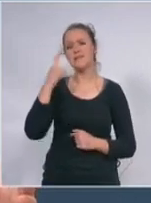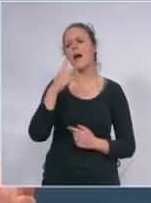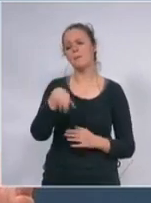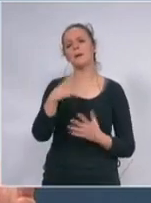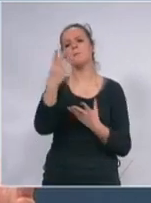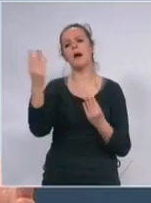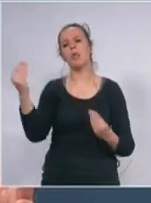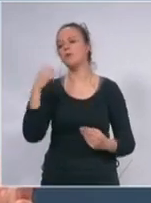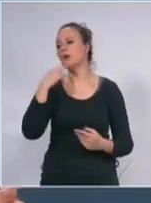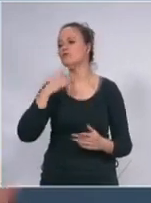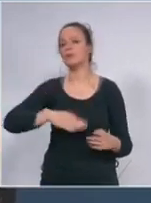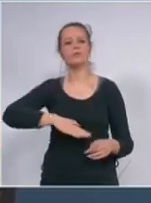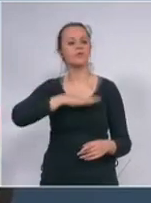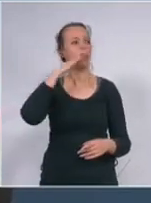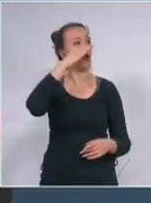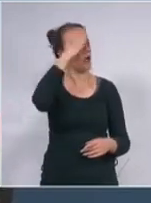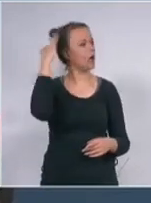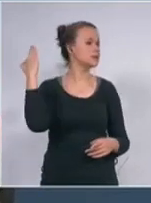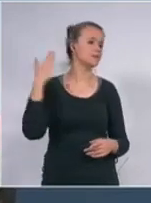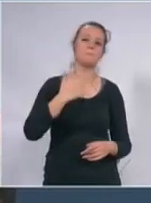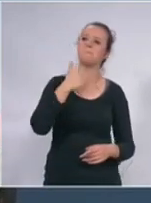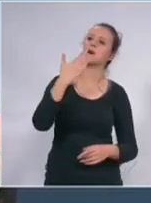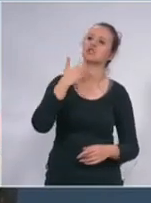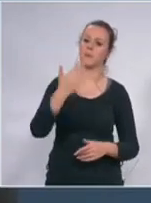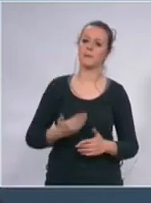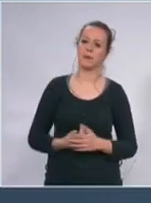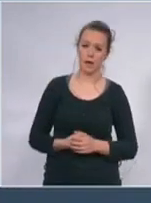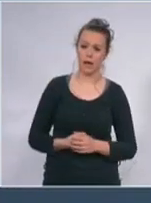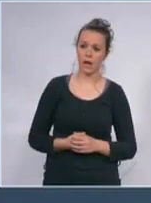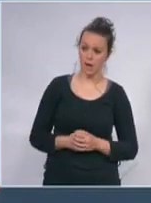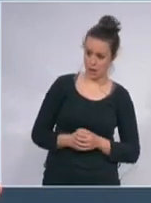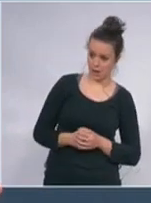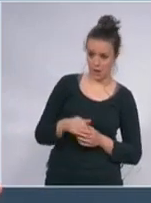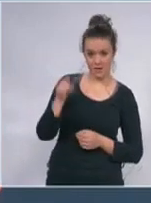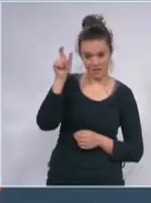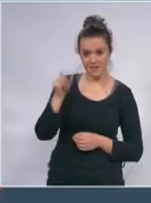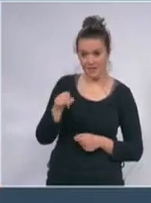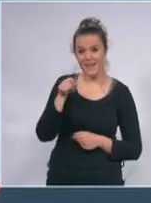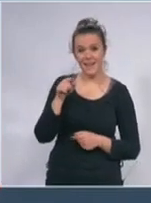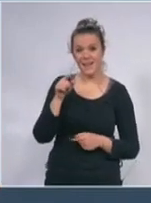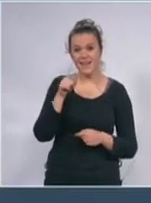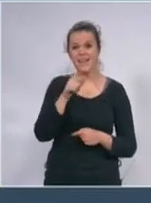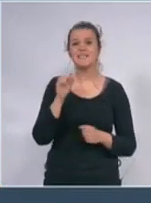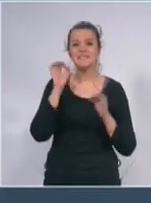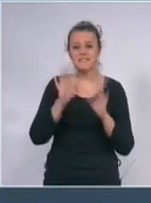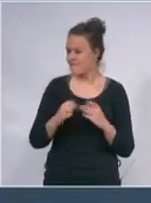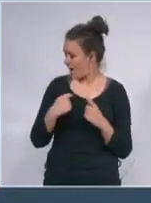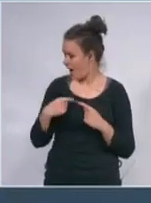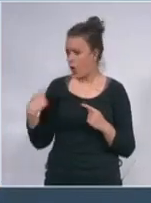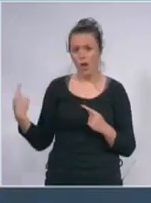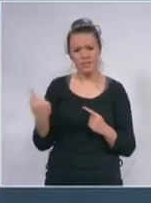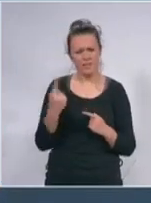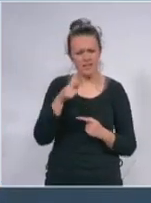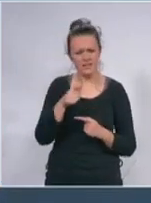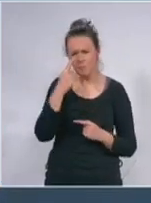svega baš me briga ček ček ljudi ja sam to svako od nas je to milion puta pomislio u životu